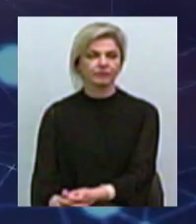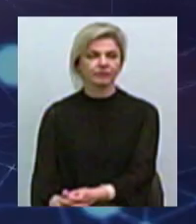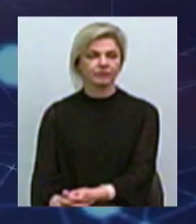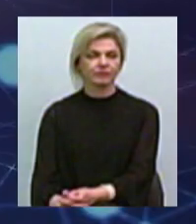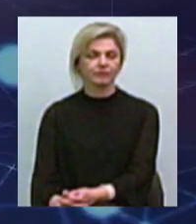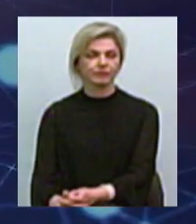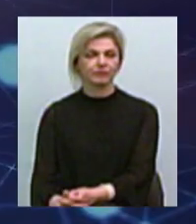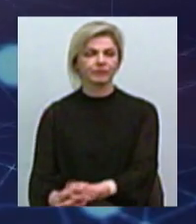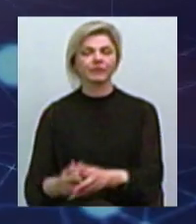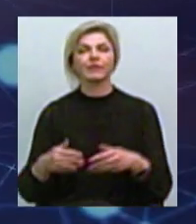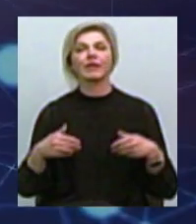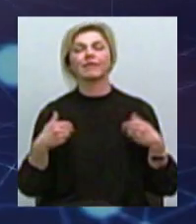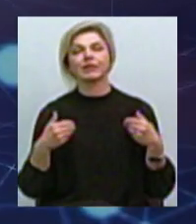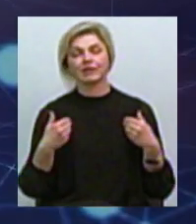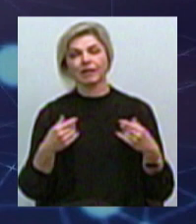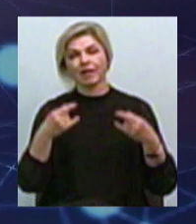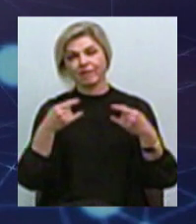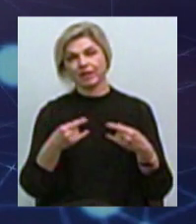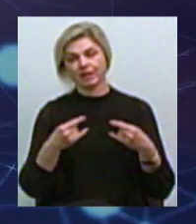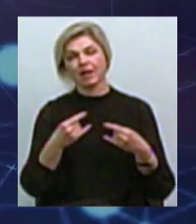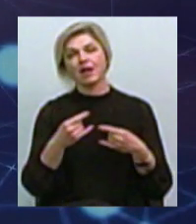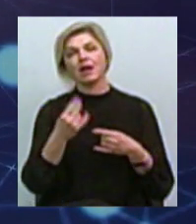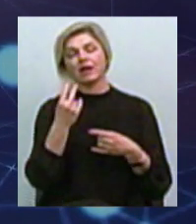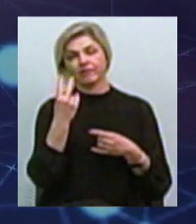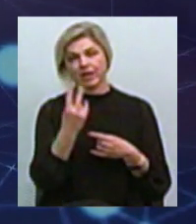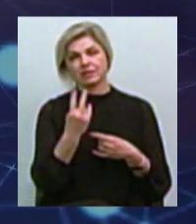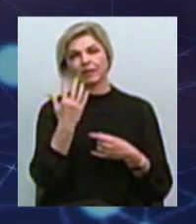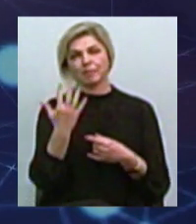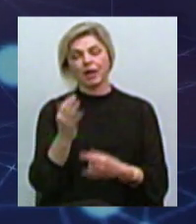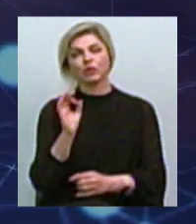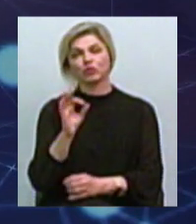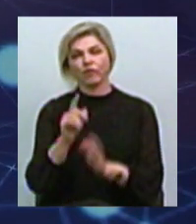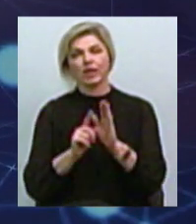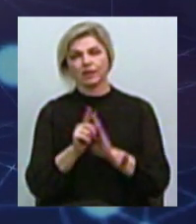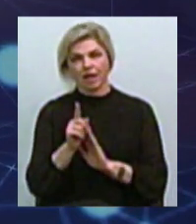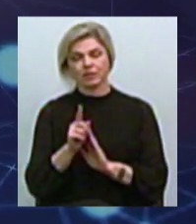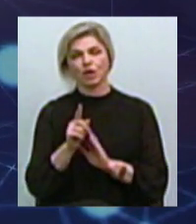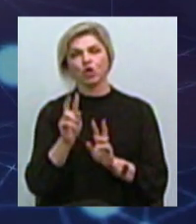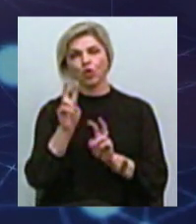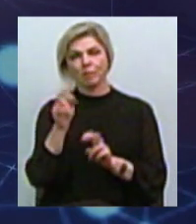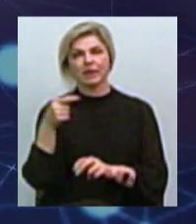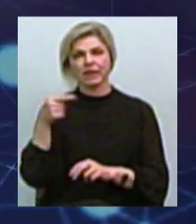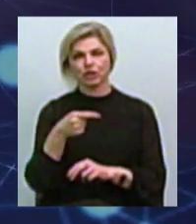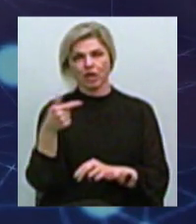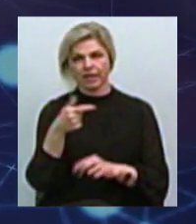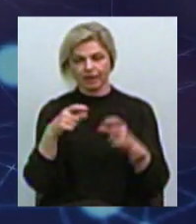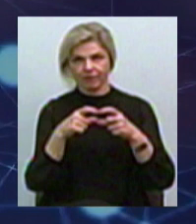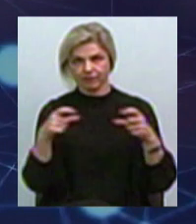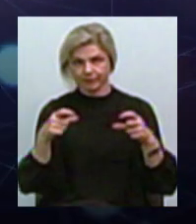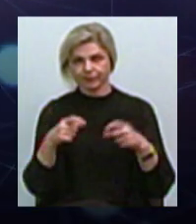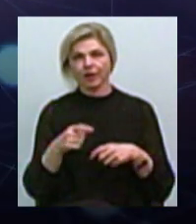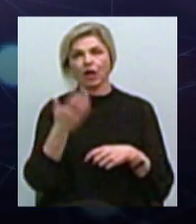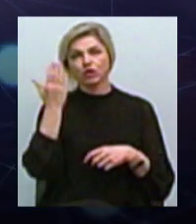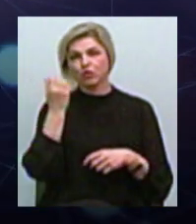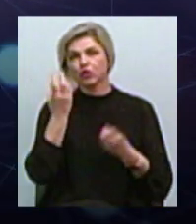Вітаю в прямому ефірі тема дня 25 жовтня введено в обіг купюру номіналом 1000 гривень Коли її особливості ще не